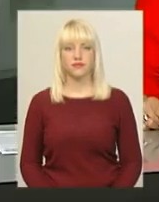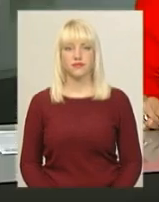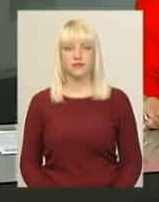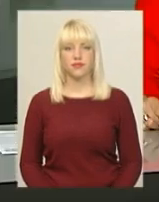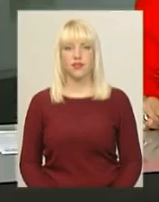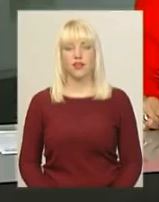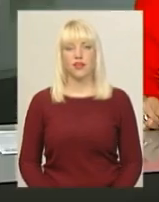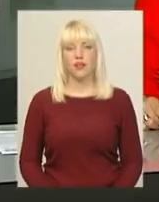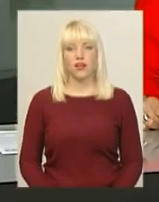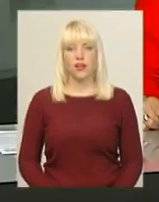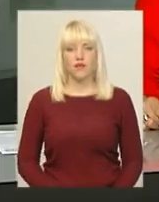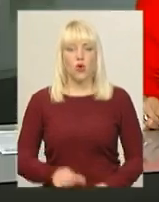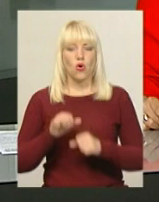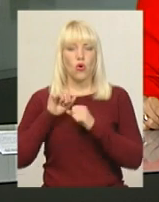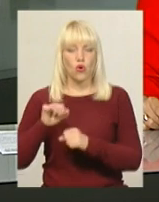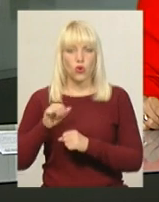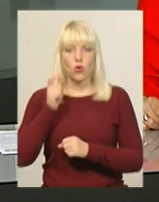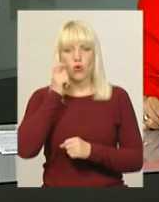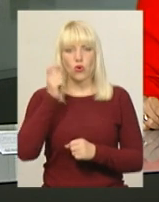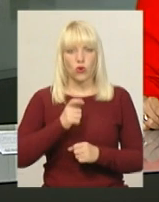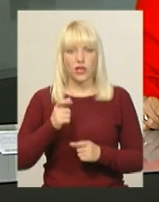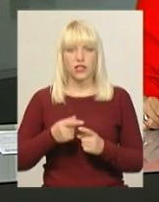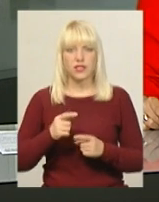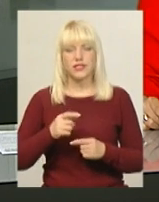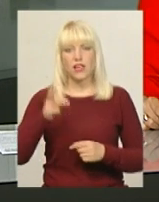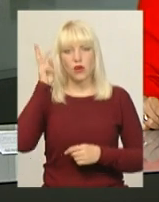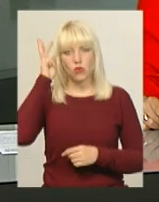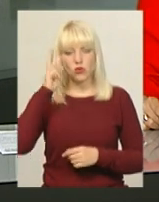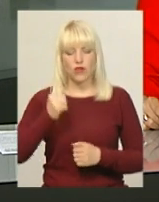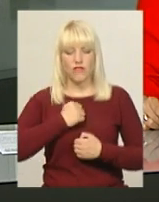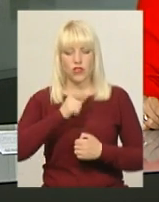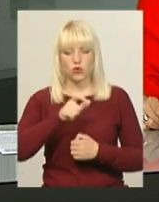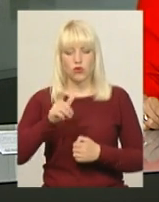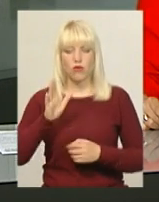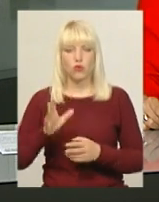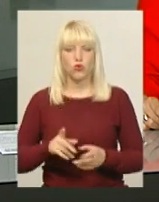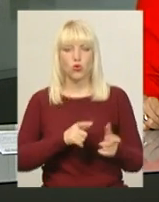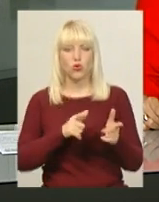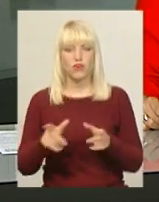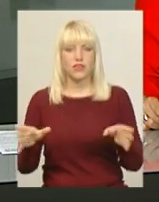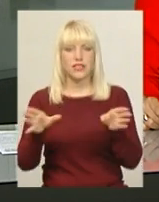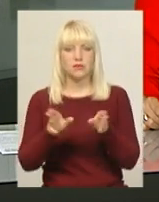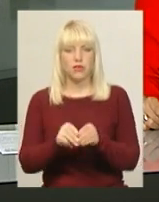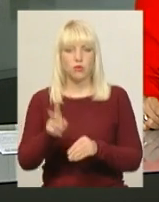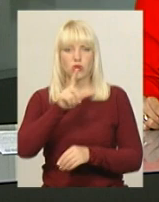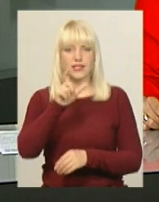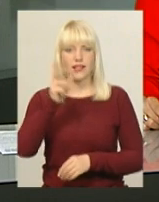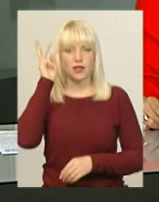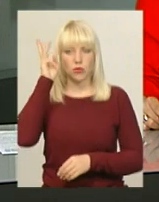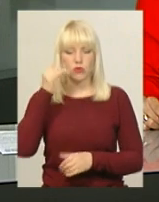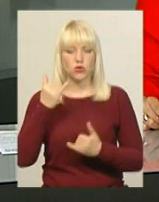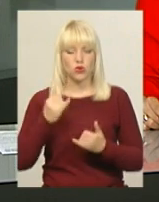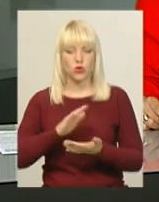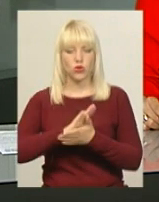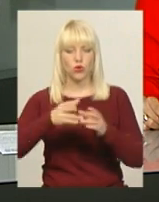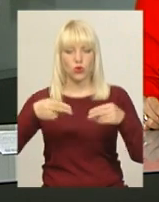Комендантів з охорони українських посольств відтепер військові готуватимуть спільно з дипломатами. Сьогодні у Хмельницькому угоду про це підписали